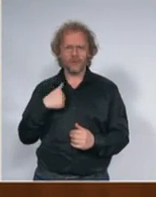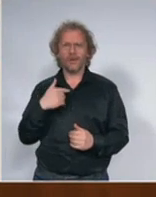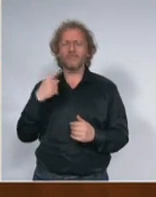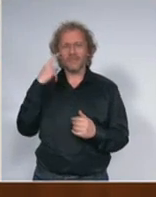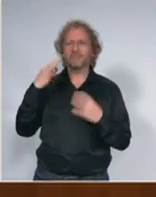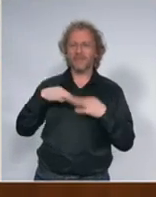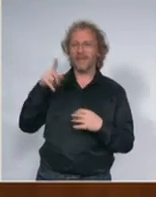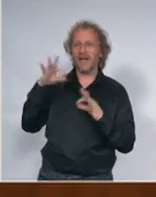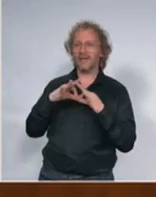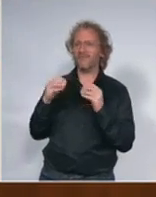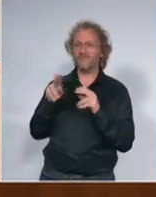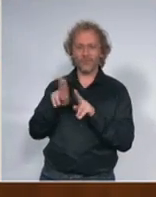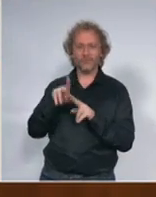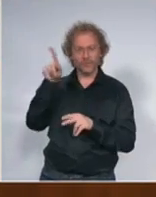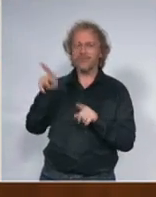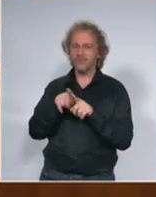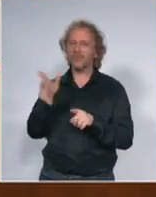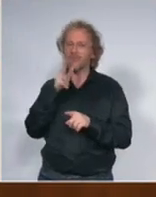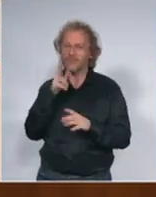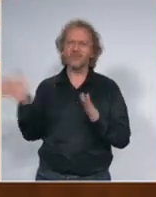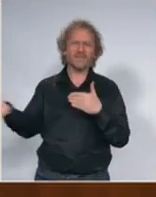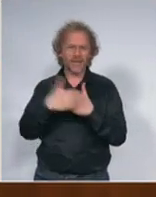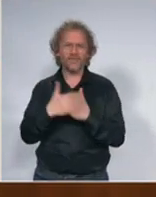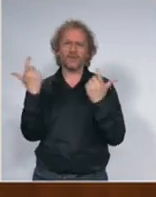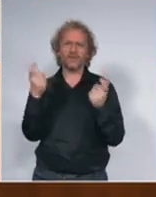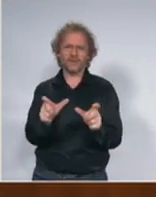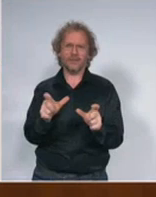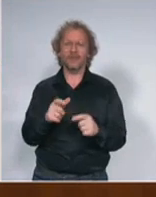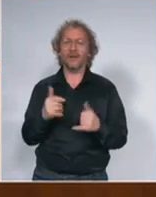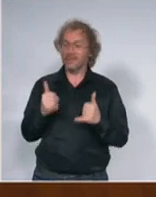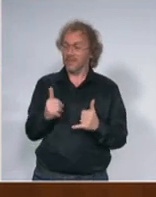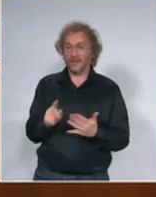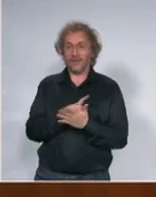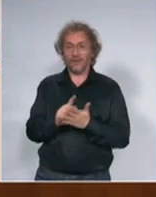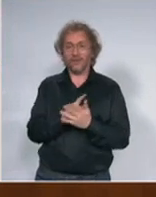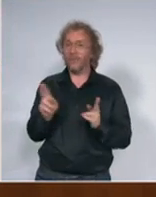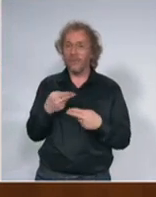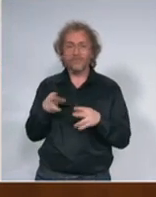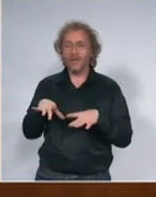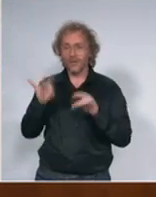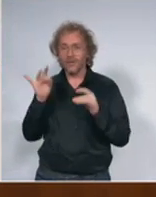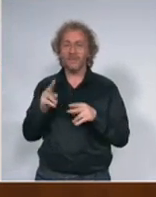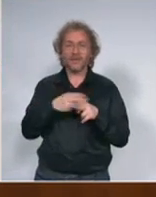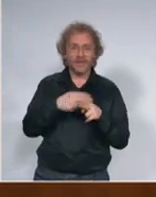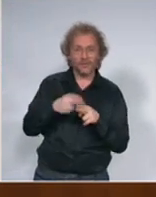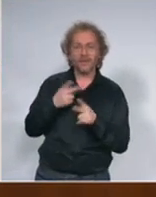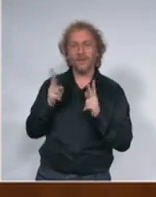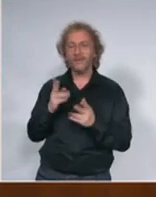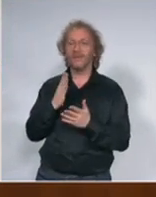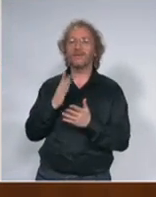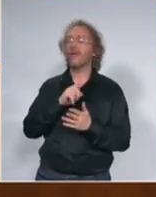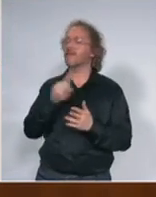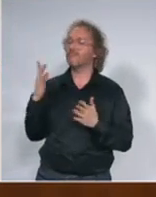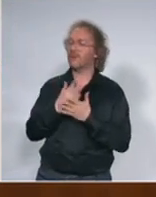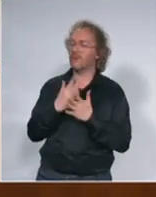hermetički zatvorimo granicu u ovom trenutku ne možemo da nađemo način da to uradimo ustavno jer su ti ljudi naši